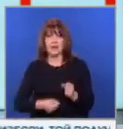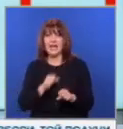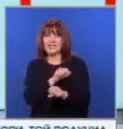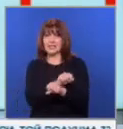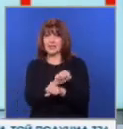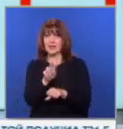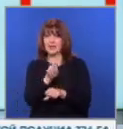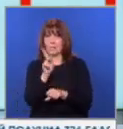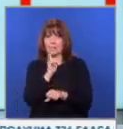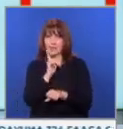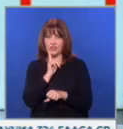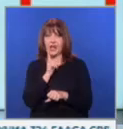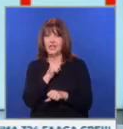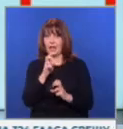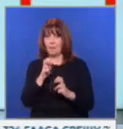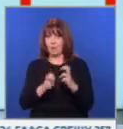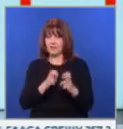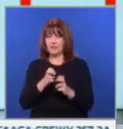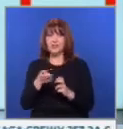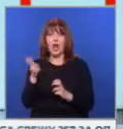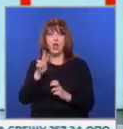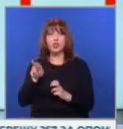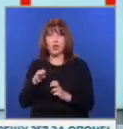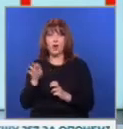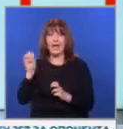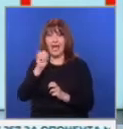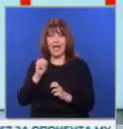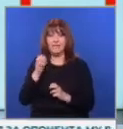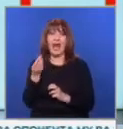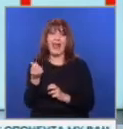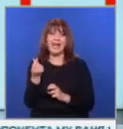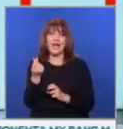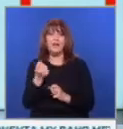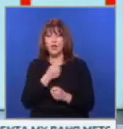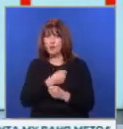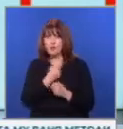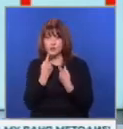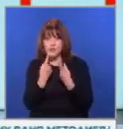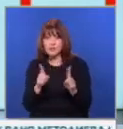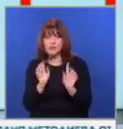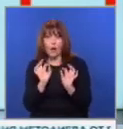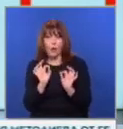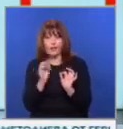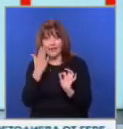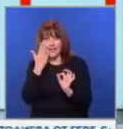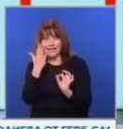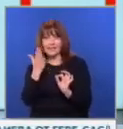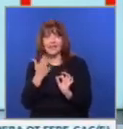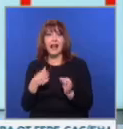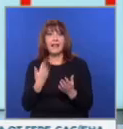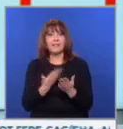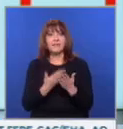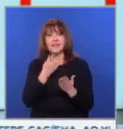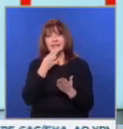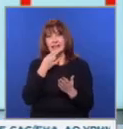Задържани са двама мъже. Те произвеждали долари, евро и левове, които трудно се различавали от истинските. Осигурявали са